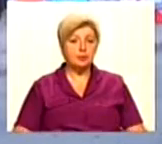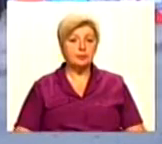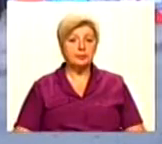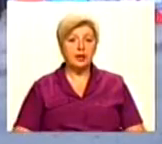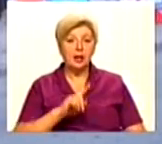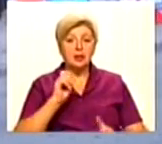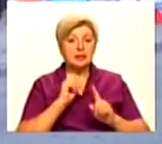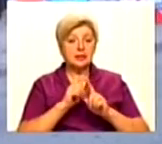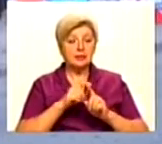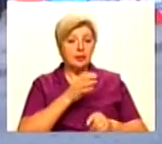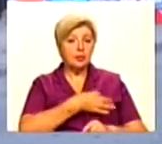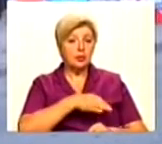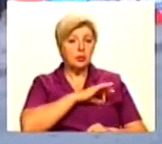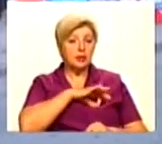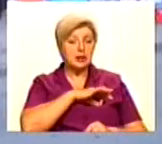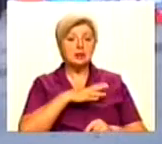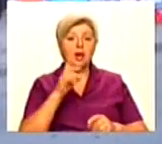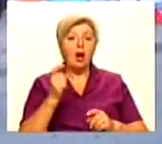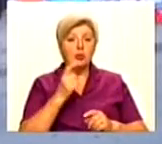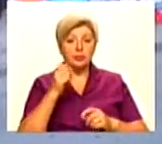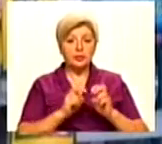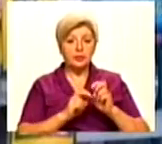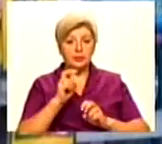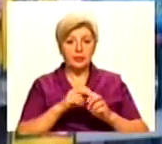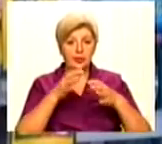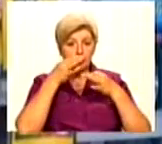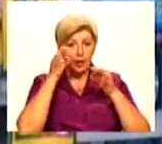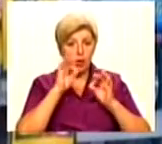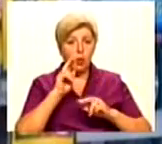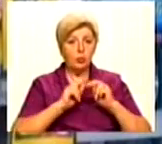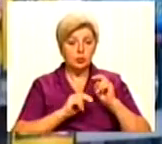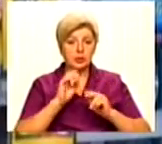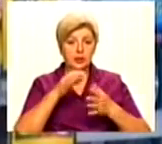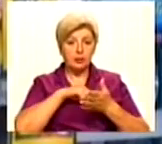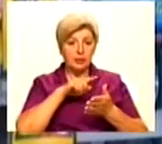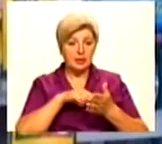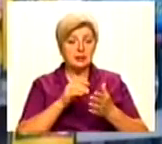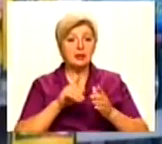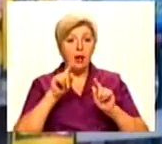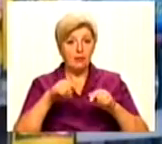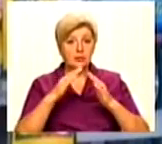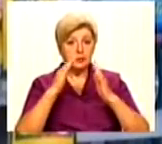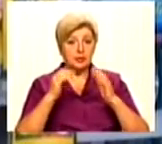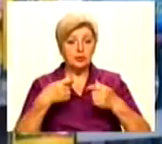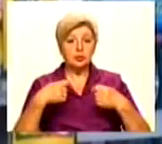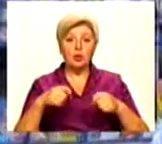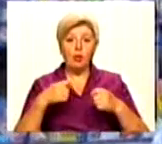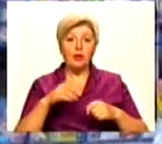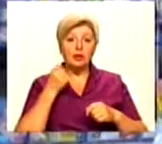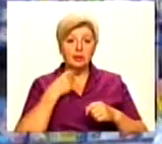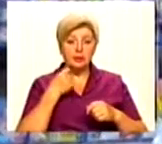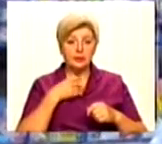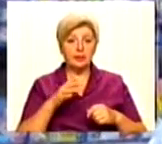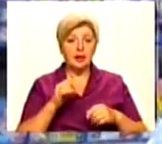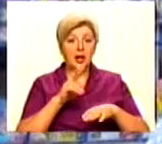За словами юриста комунального підприємства «Благоустрій міста», у цих двох кіосках після 10-ї вечора торгували алкоголем. Про